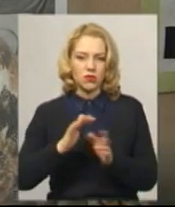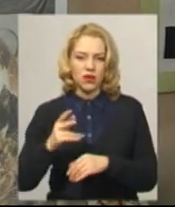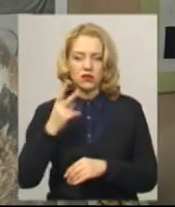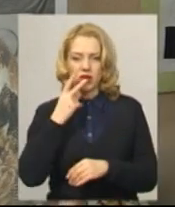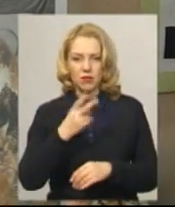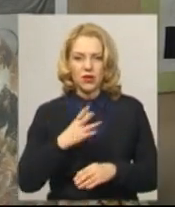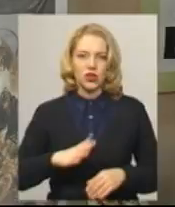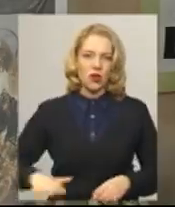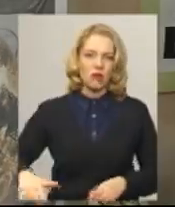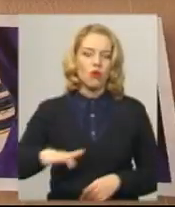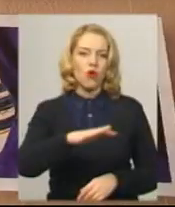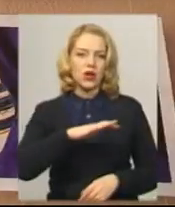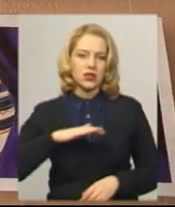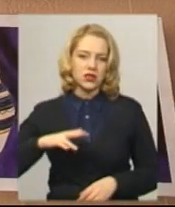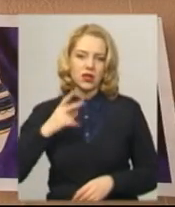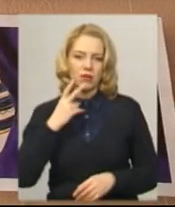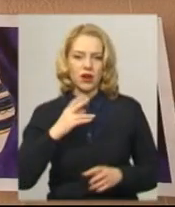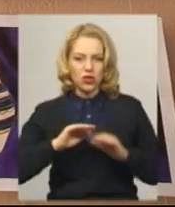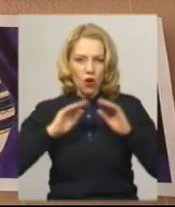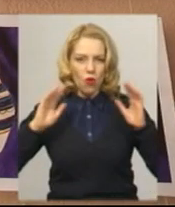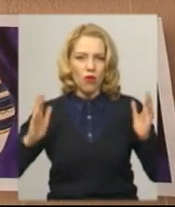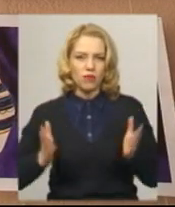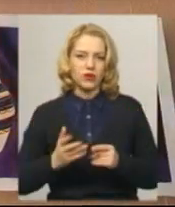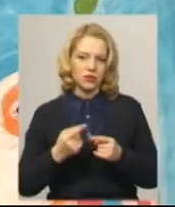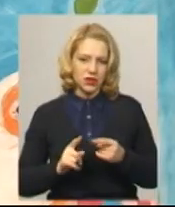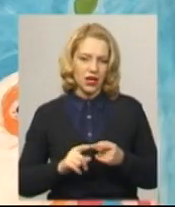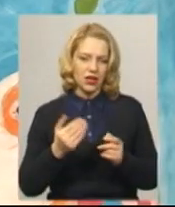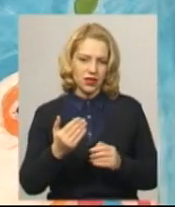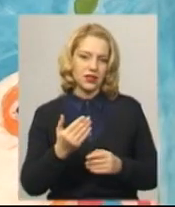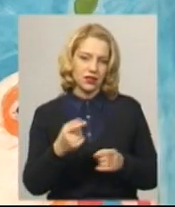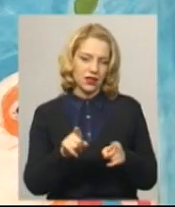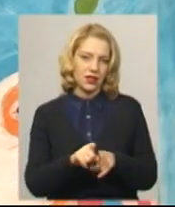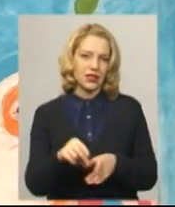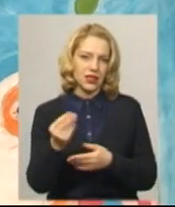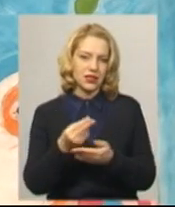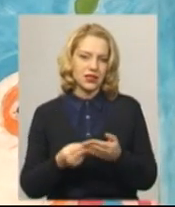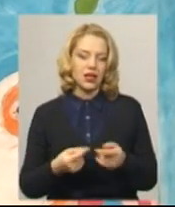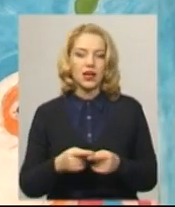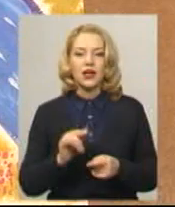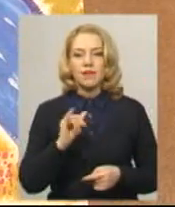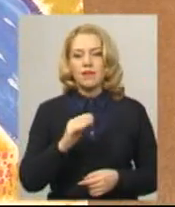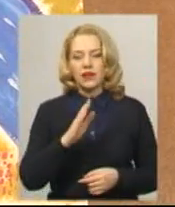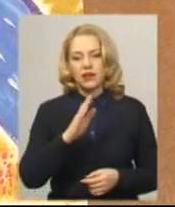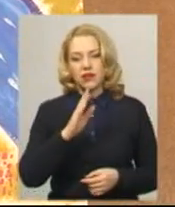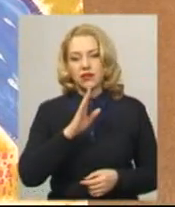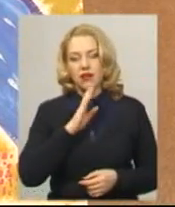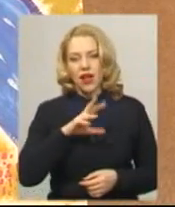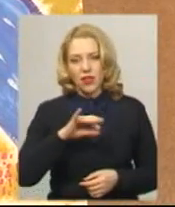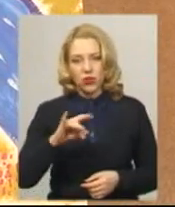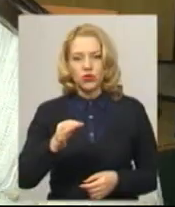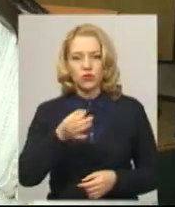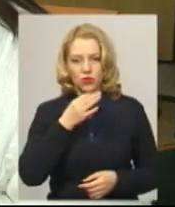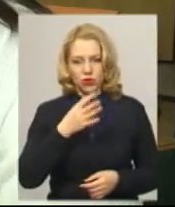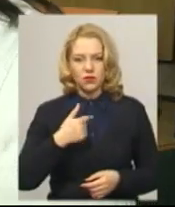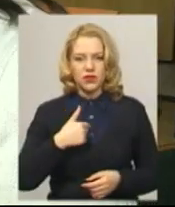вона бачить простір, вона бачить об'єм, це її стиль. Самаше Елеонора розповідає, навчатися з іншими студентами їй подобається і